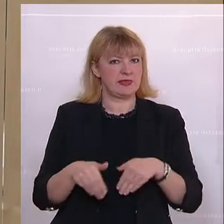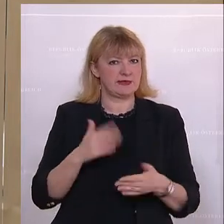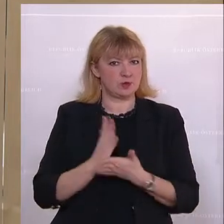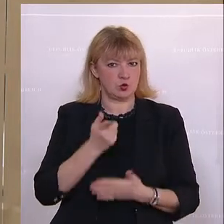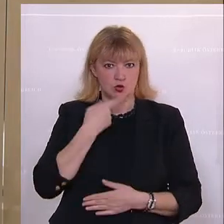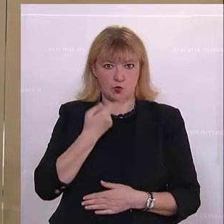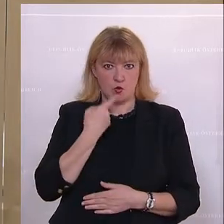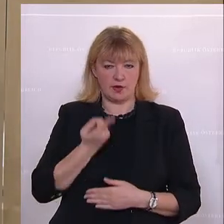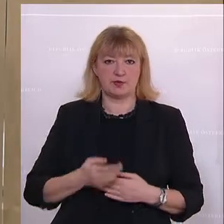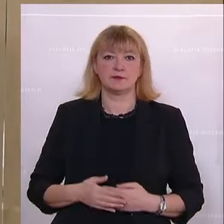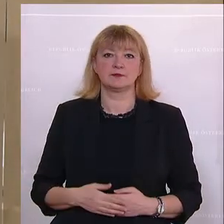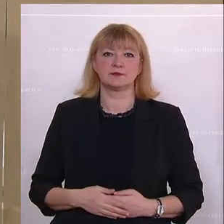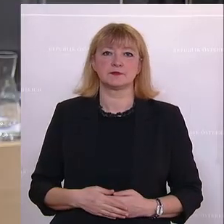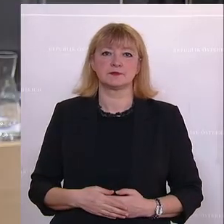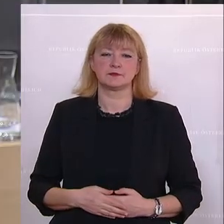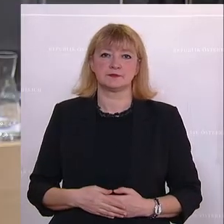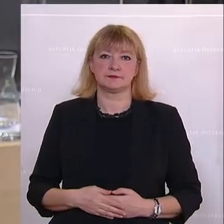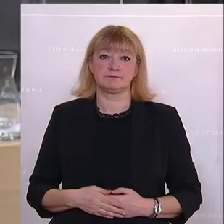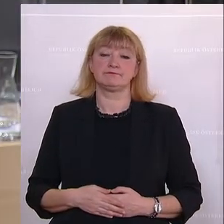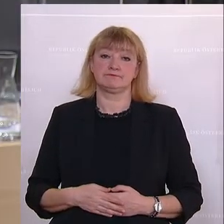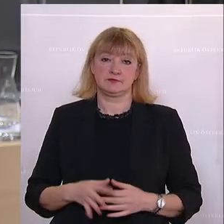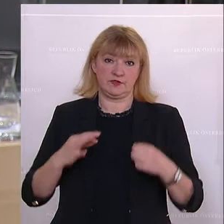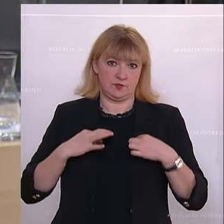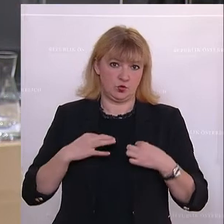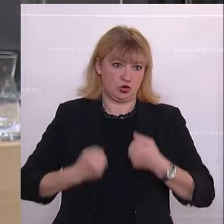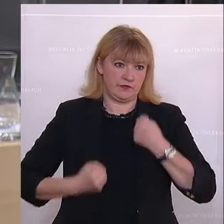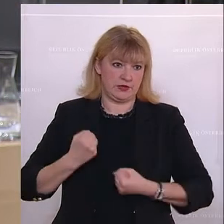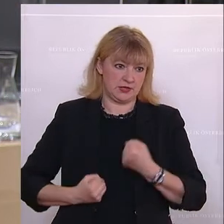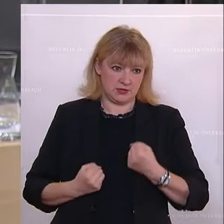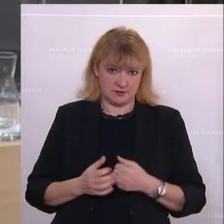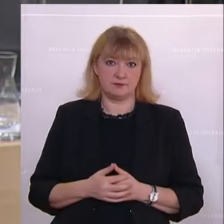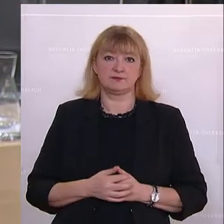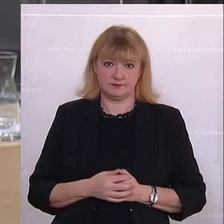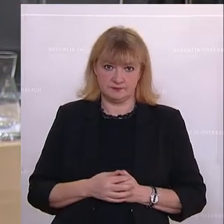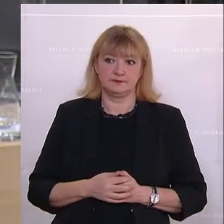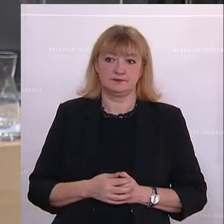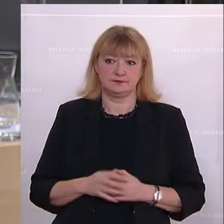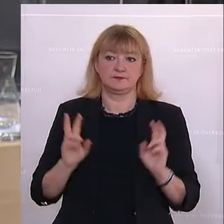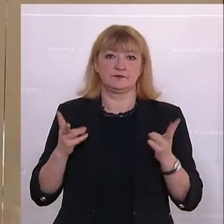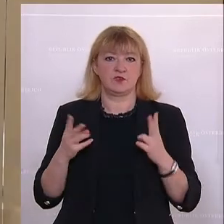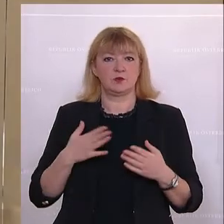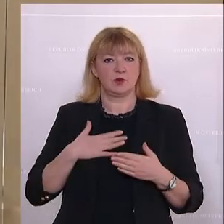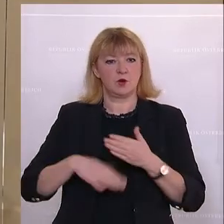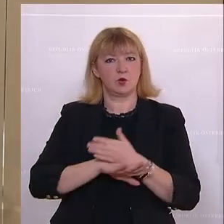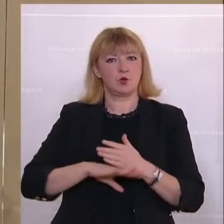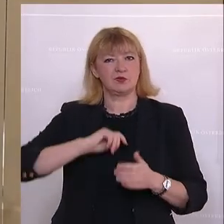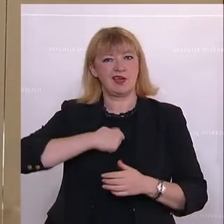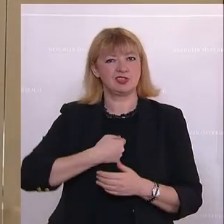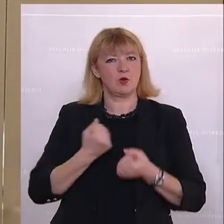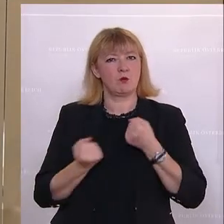worden ist, tun wir uns schwer, weil natürlich unsere Grundeinstellung, unser